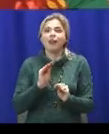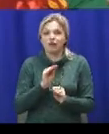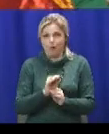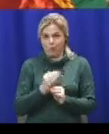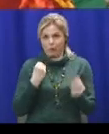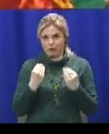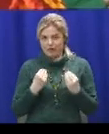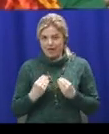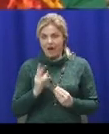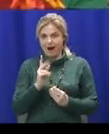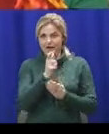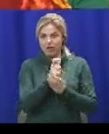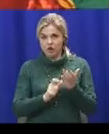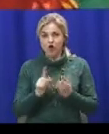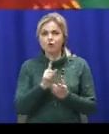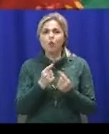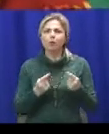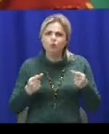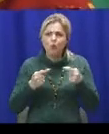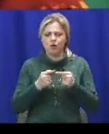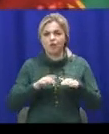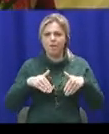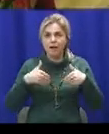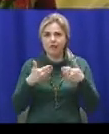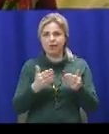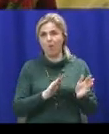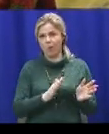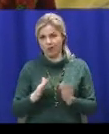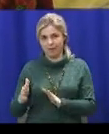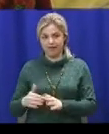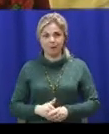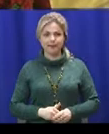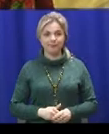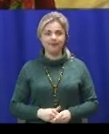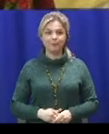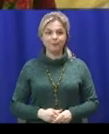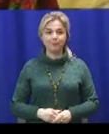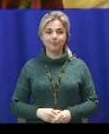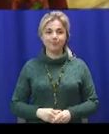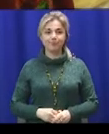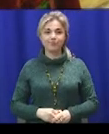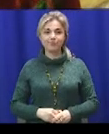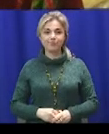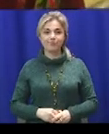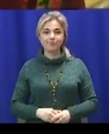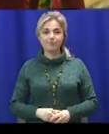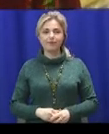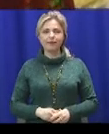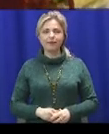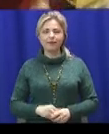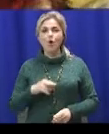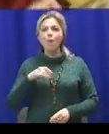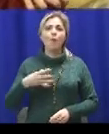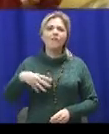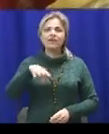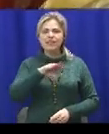якнайточніше передати саме події». «Щигирина по всій славній Україні